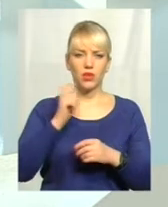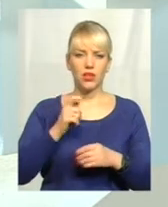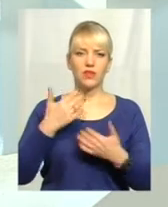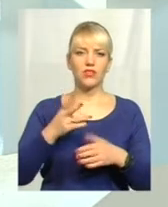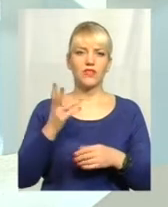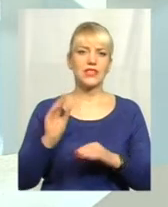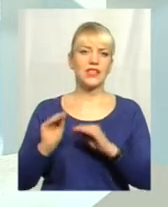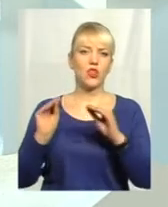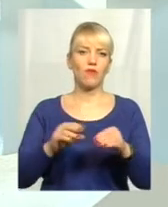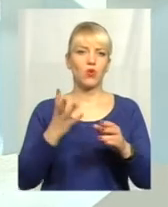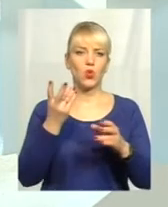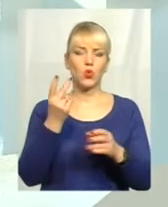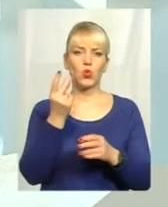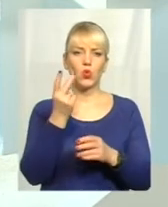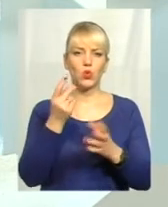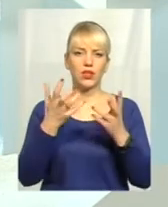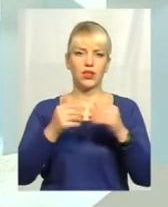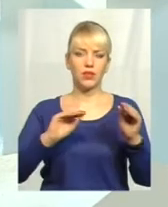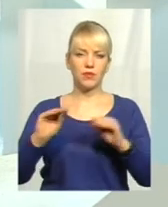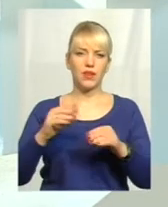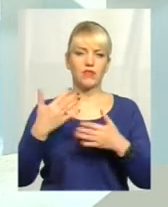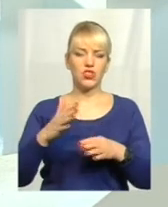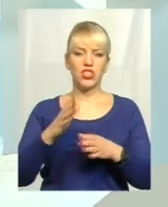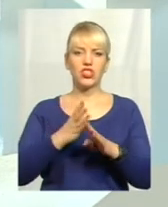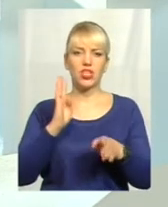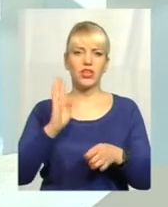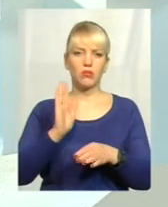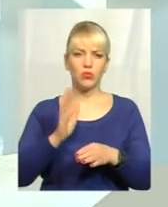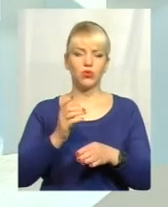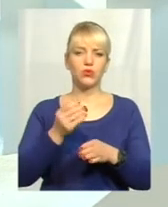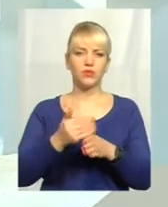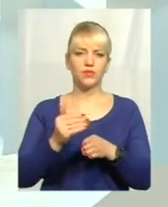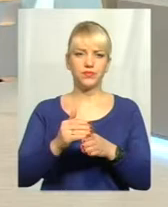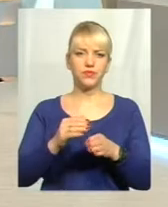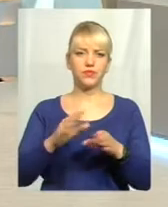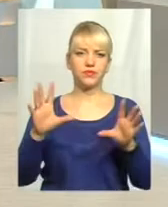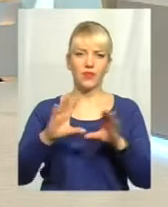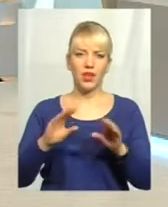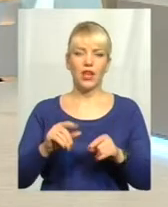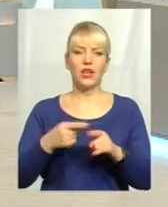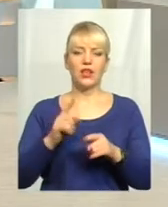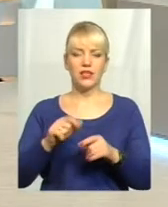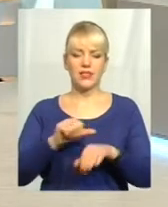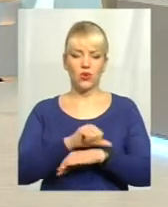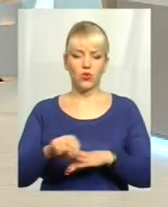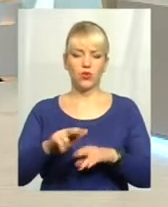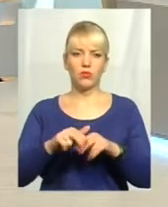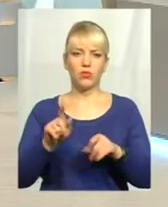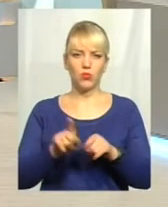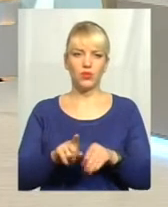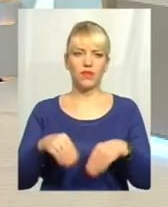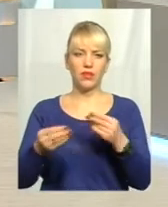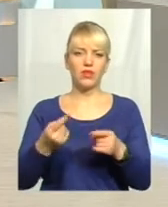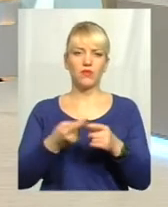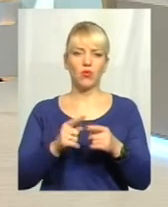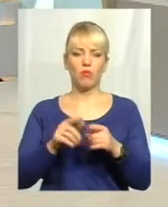вже ці черги будуть усунені, тобто і вже закордонні паспорти будуть видаватися в тому порядку, які передбачені